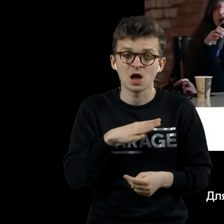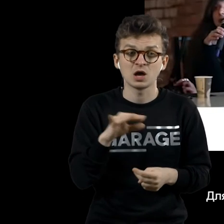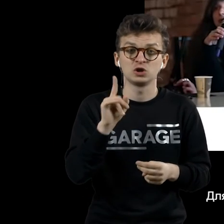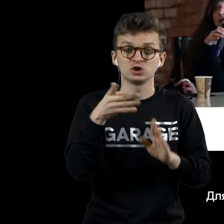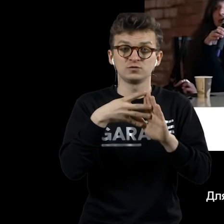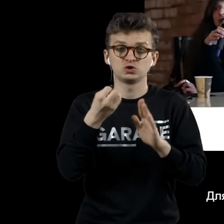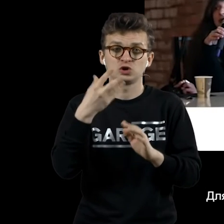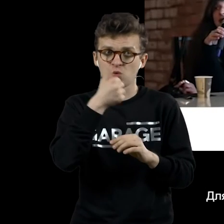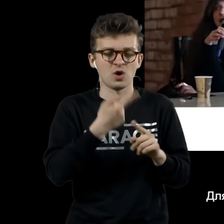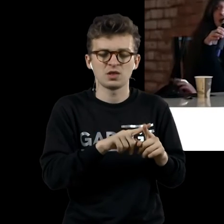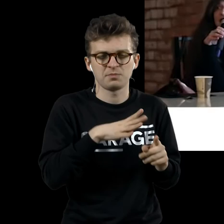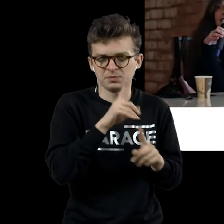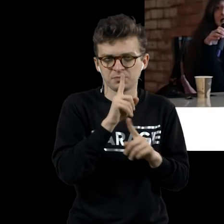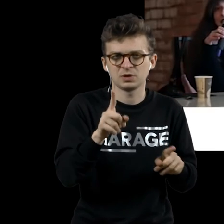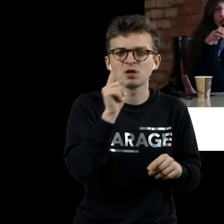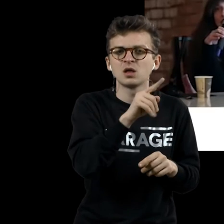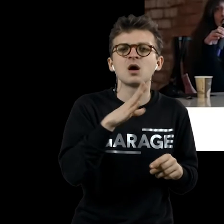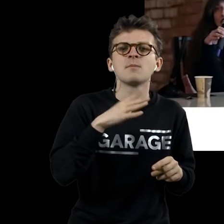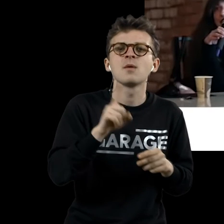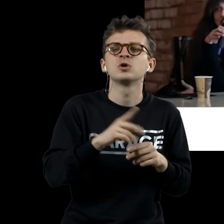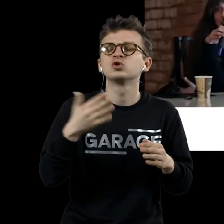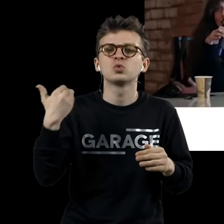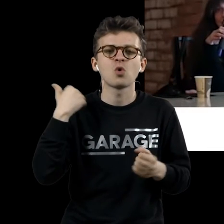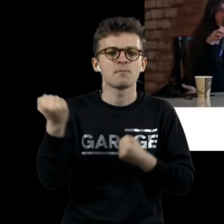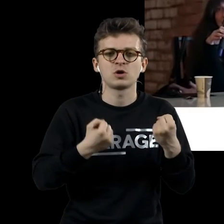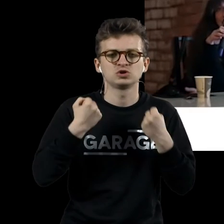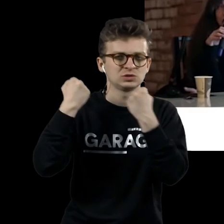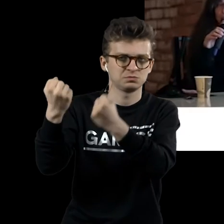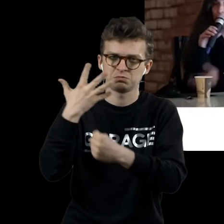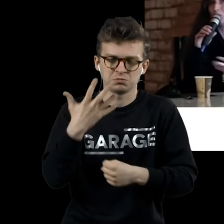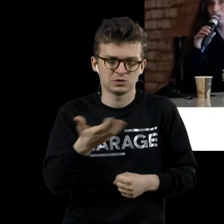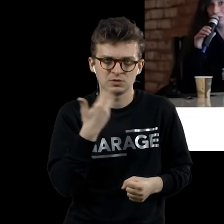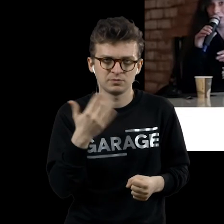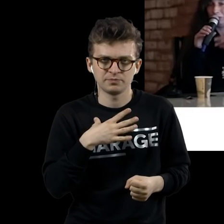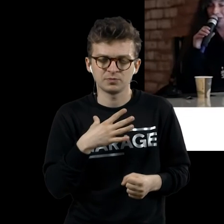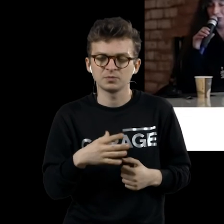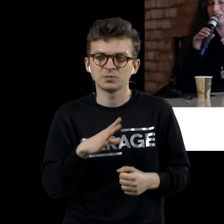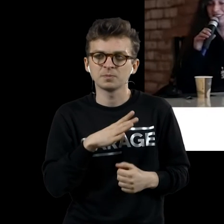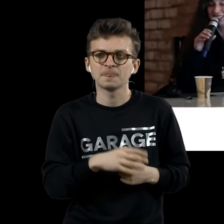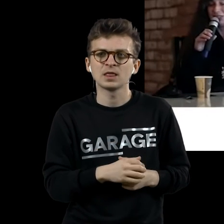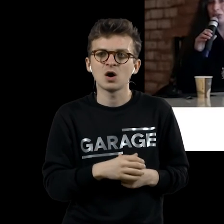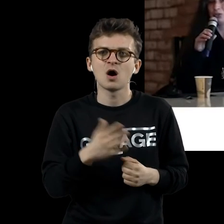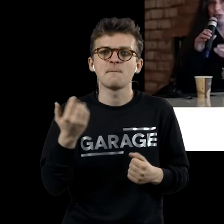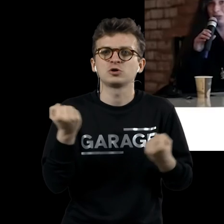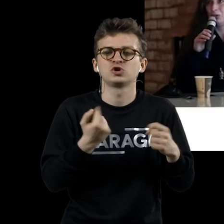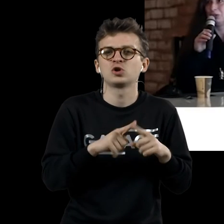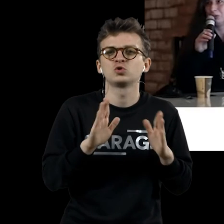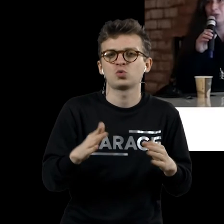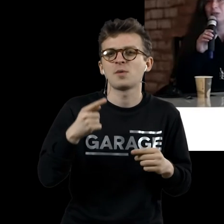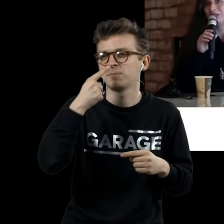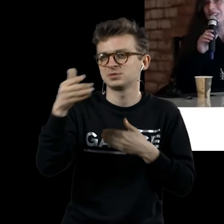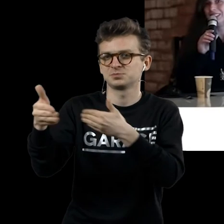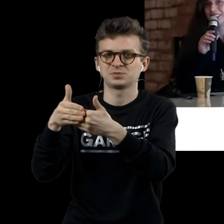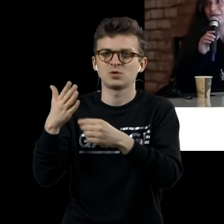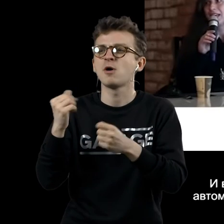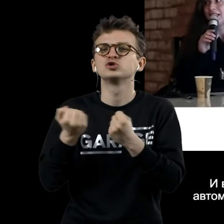странное времяпрепровождение. Тогда они ездили долго на машинах, это было очень экстрава... Машины только, ну как, то, что может быть в доступе,